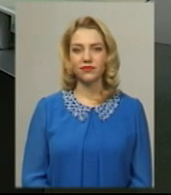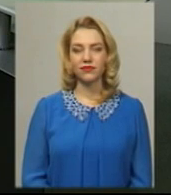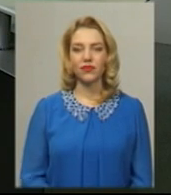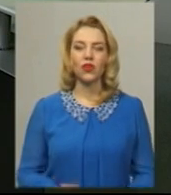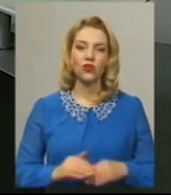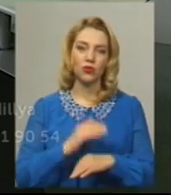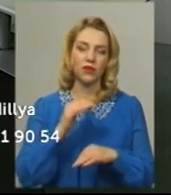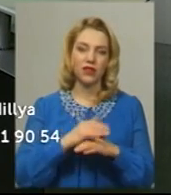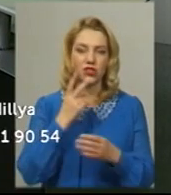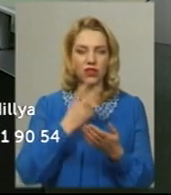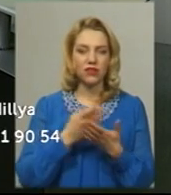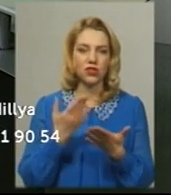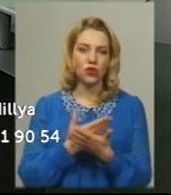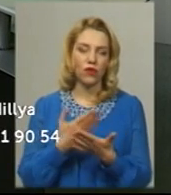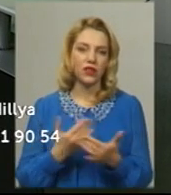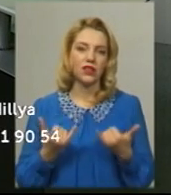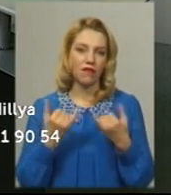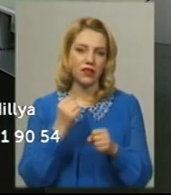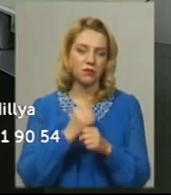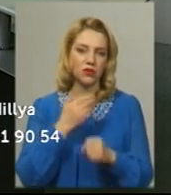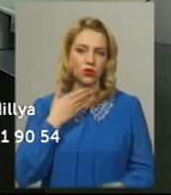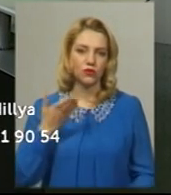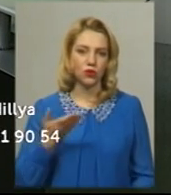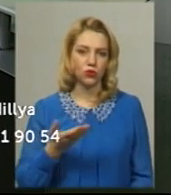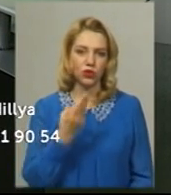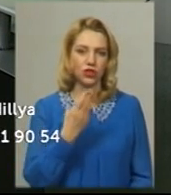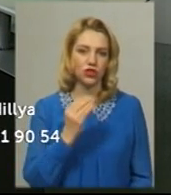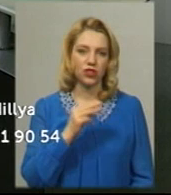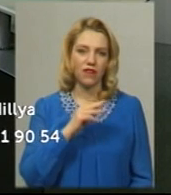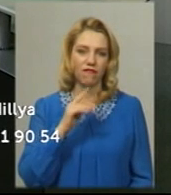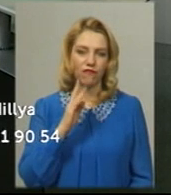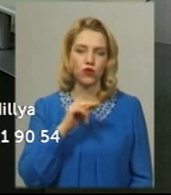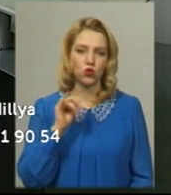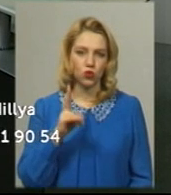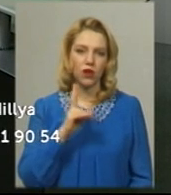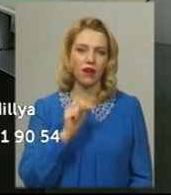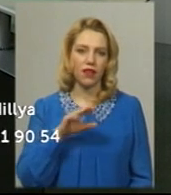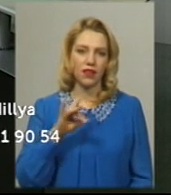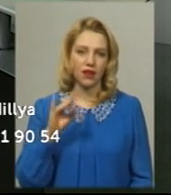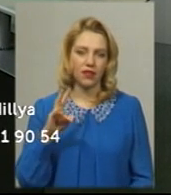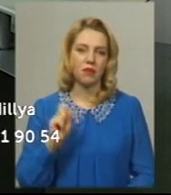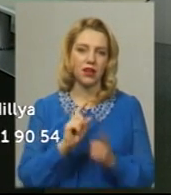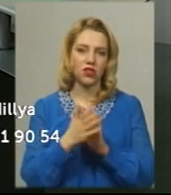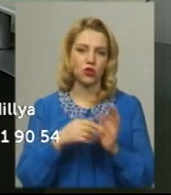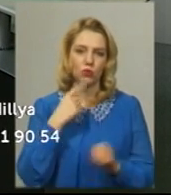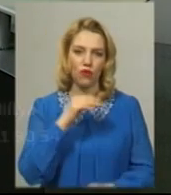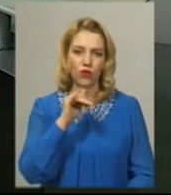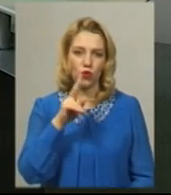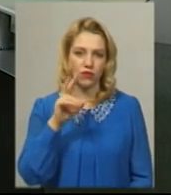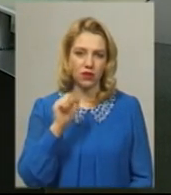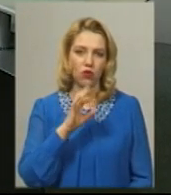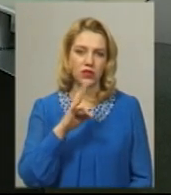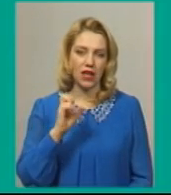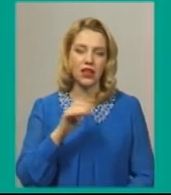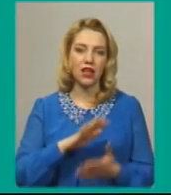Доброго вечора, ефірі новини. Для вас у студії працює ведуча Катерина Шевчук, на жесту мову перекладає Оксана Фіновська. Далі ви побачите.